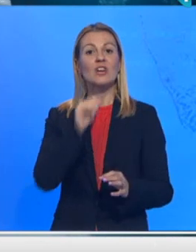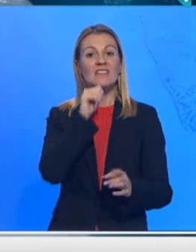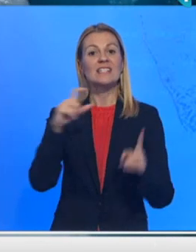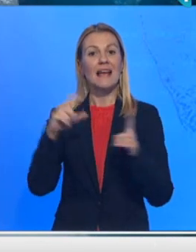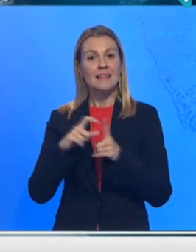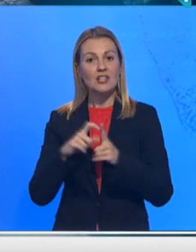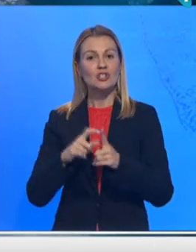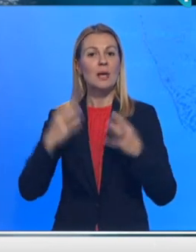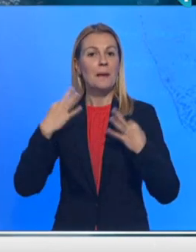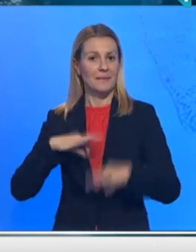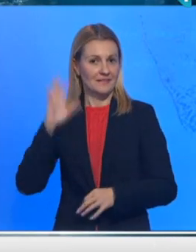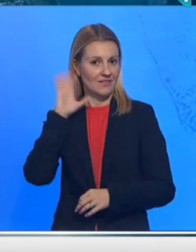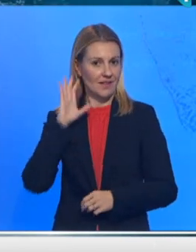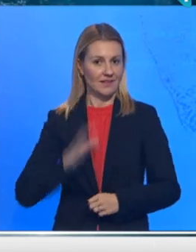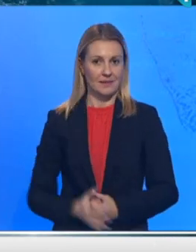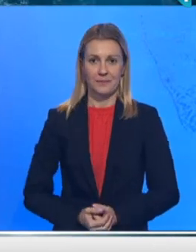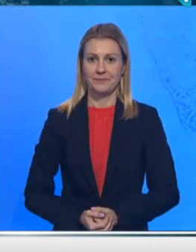Dačić za premijera.